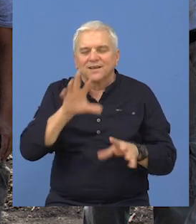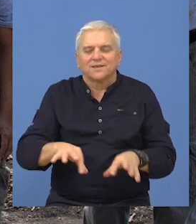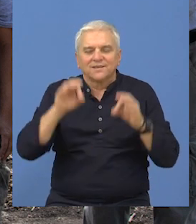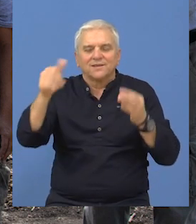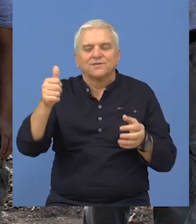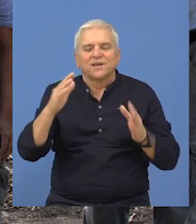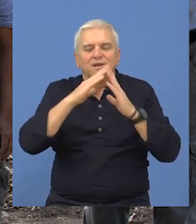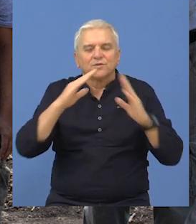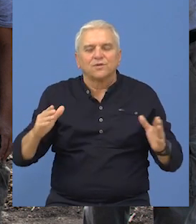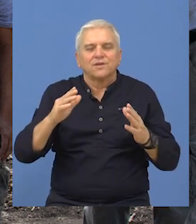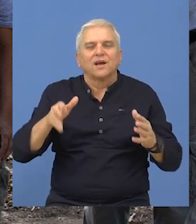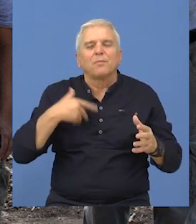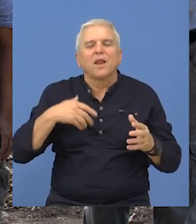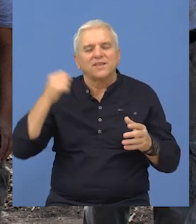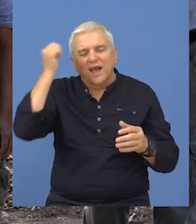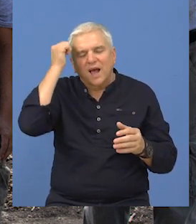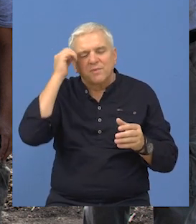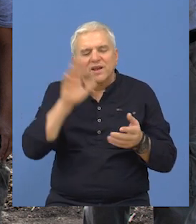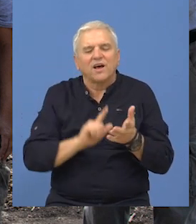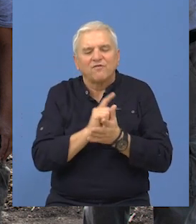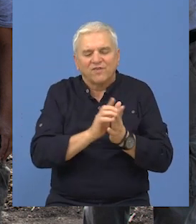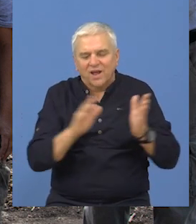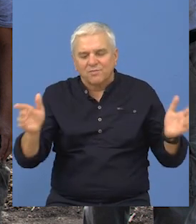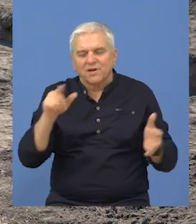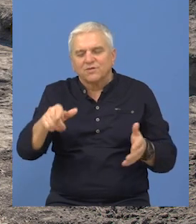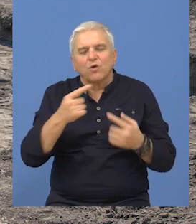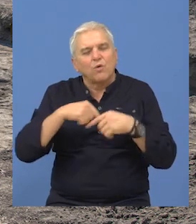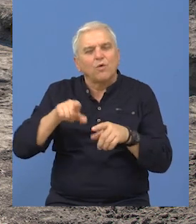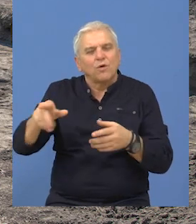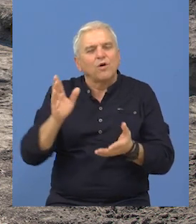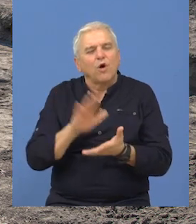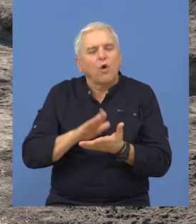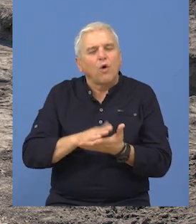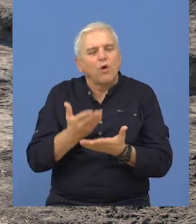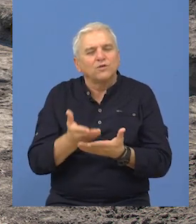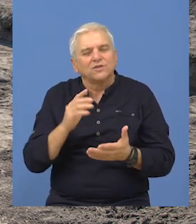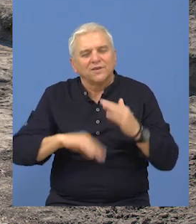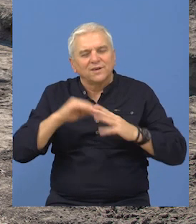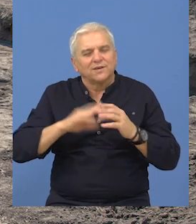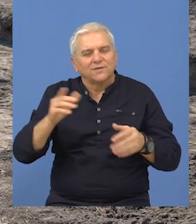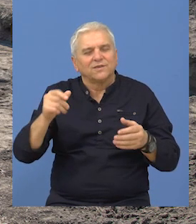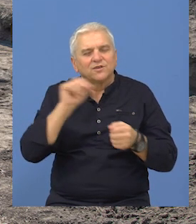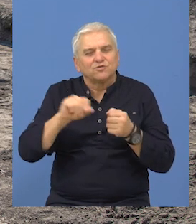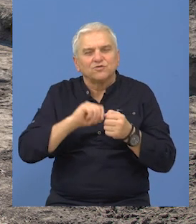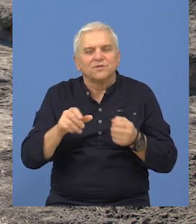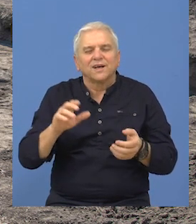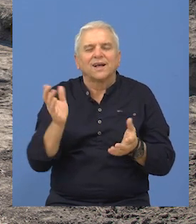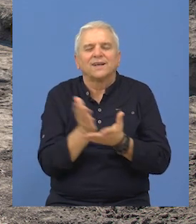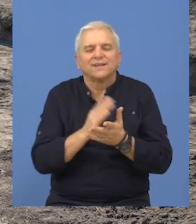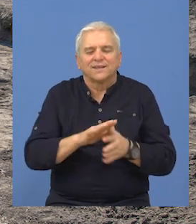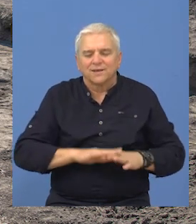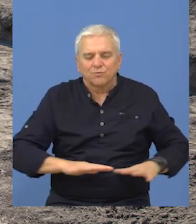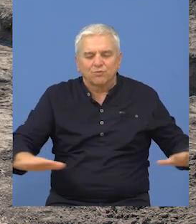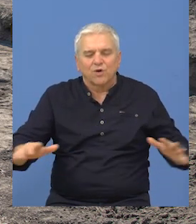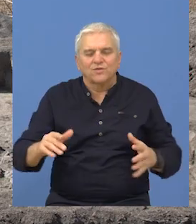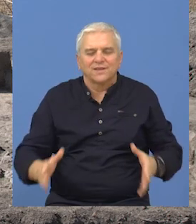Pronađena je jedna kuća iz mlađeg kamenog doba, u kojoj su osim elementa arhitekture, poput očuvanih segmenta